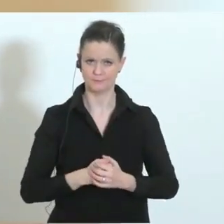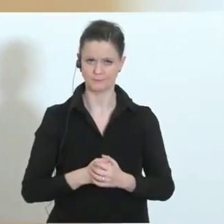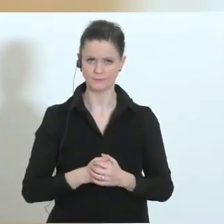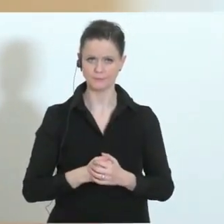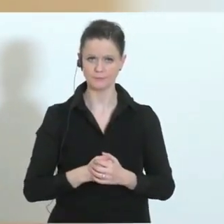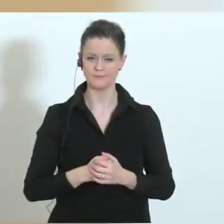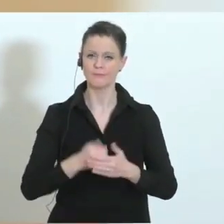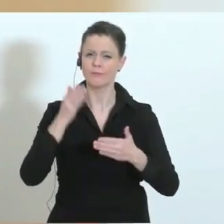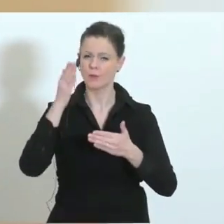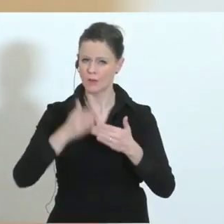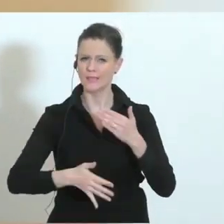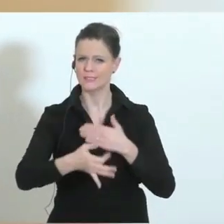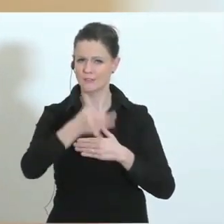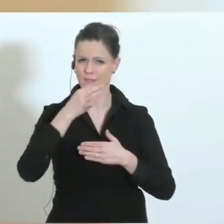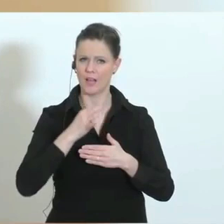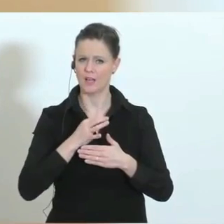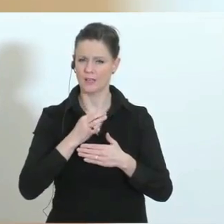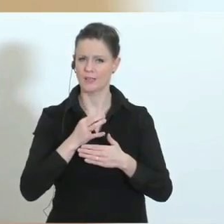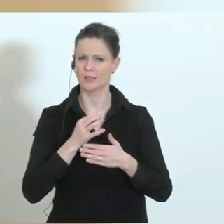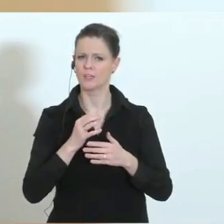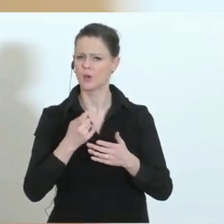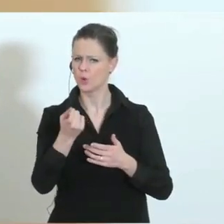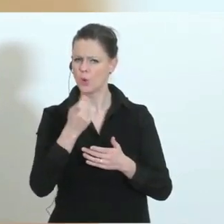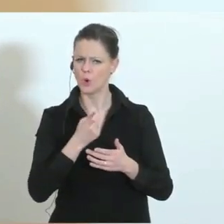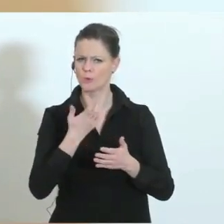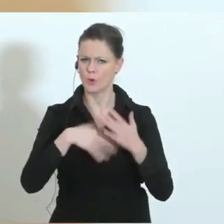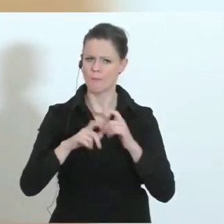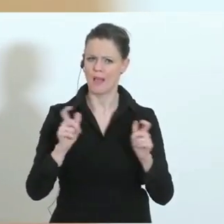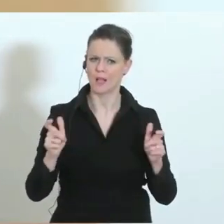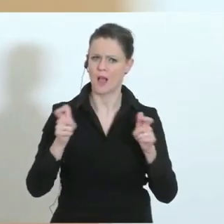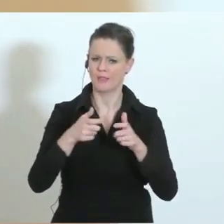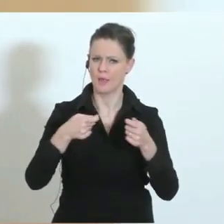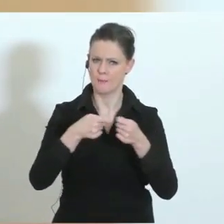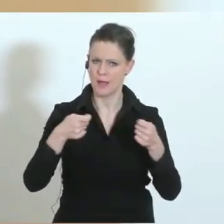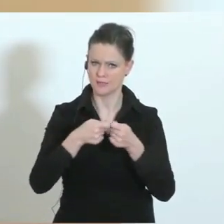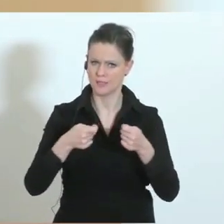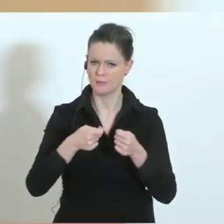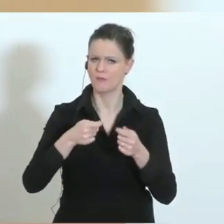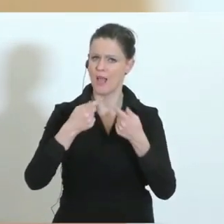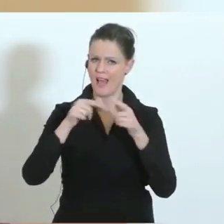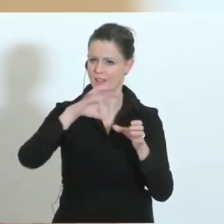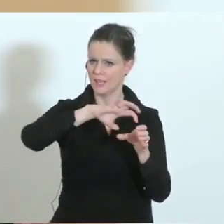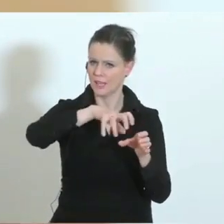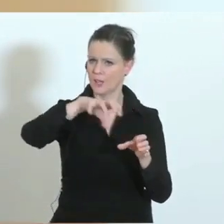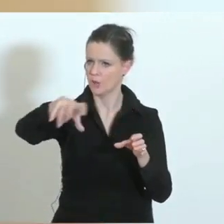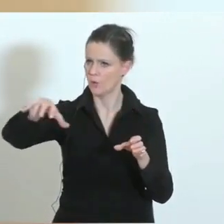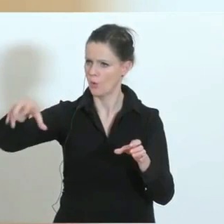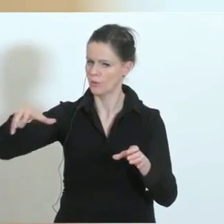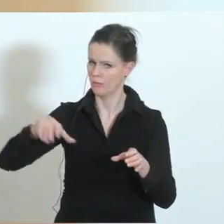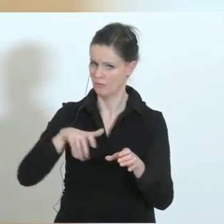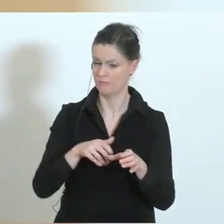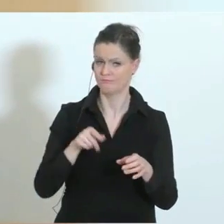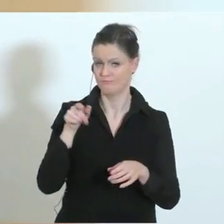betrifft, das war die letzte Frage, Stichwort, wird es Quarantänemaßnahmen auch für andere Gemeinden, Regionen geben? Das ist nie eine